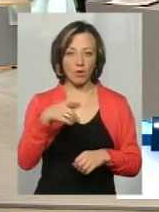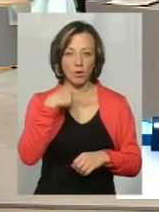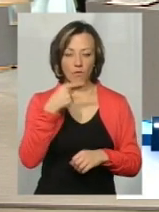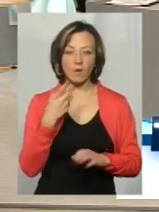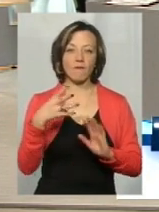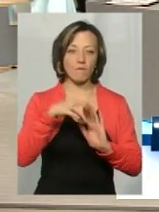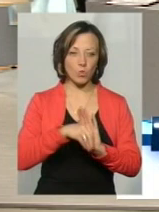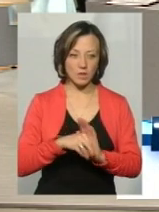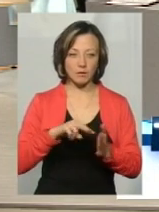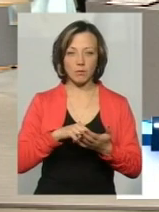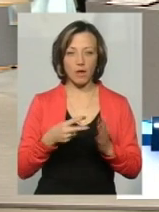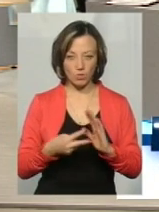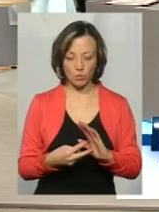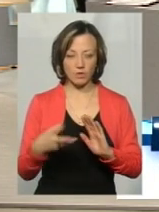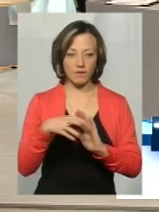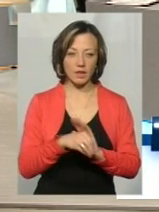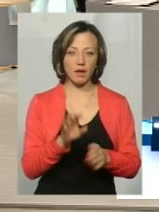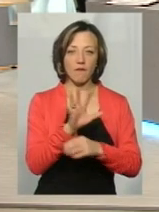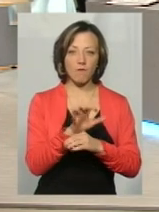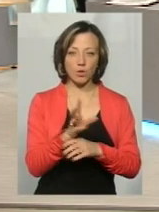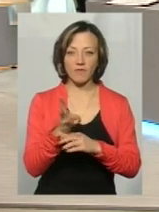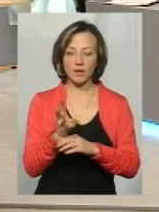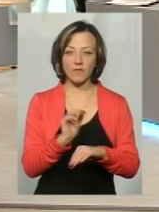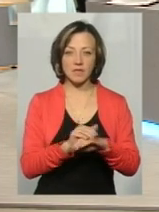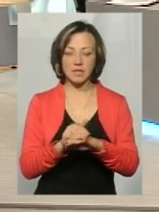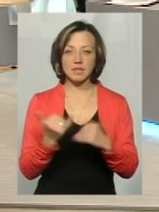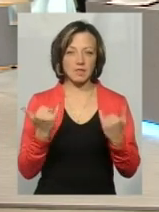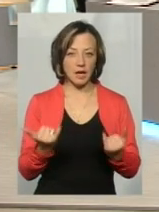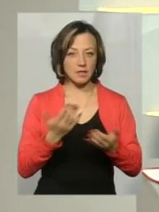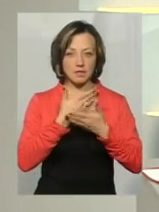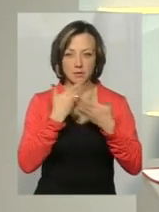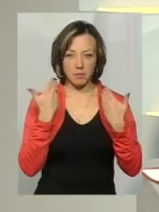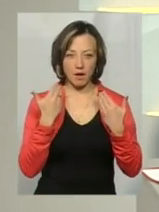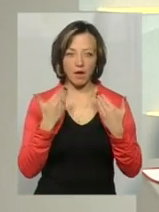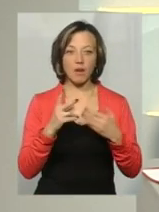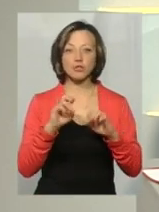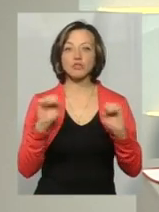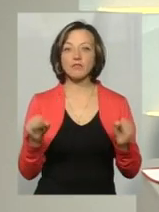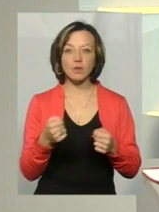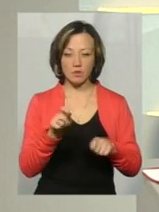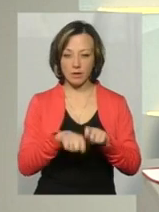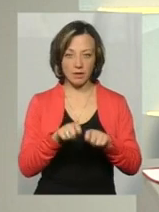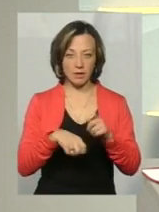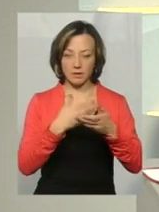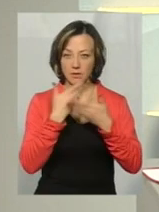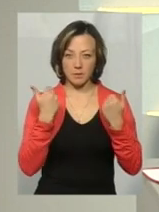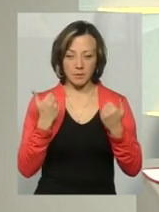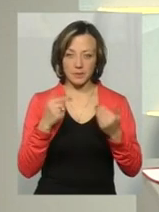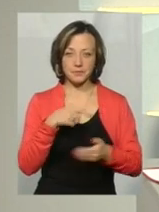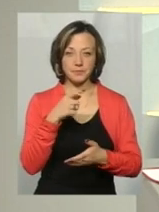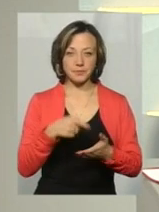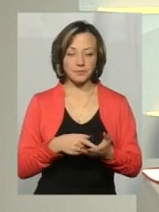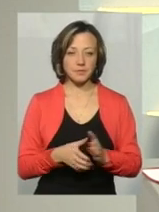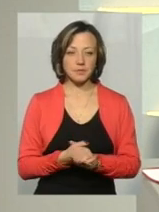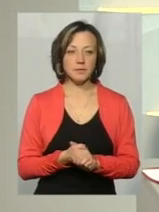вводиться так, але планують вести фото-відеофіксацію. Зараз її немає, так? От вимірювання швидкості мається на увазі. Аналогічно є